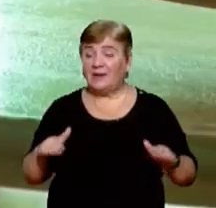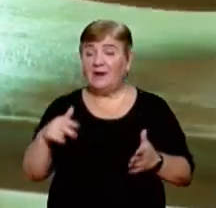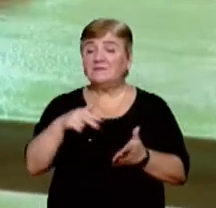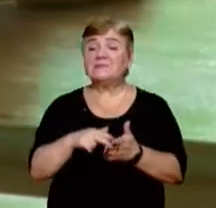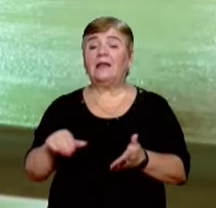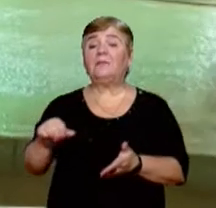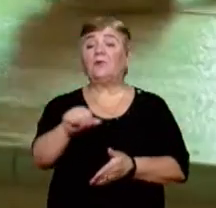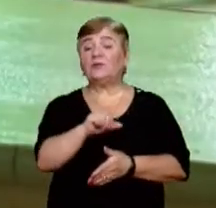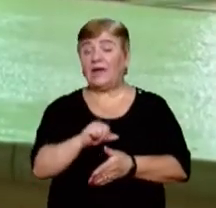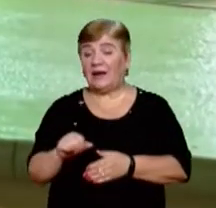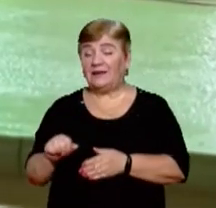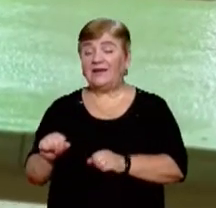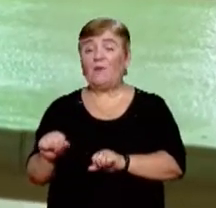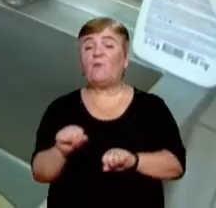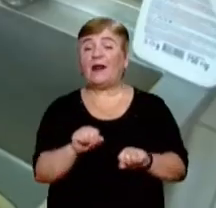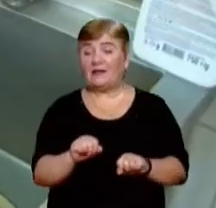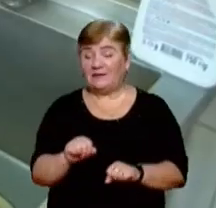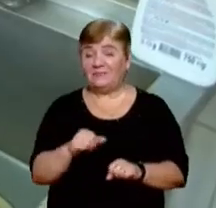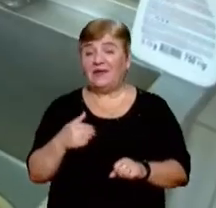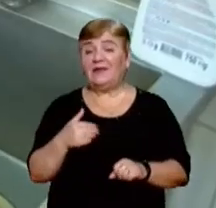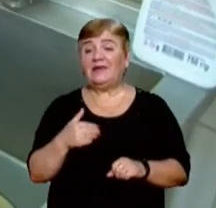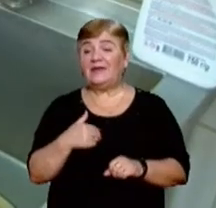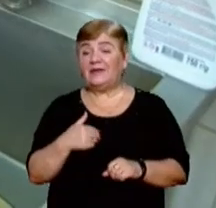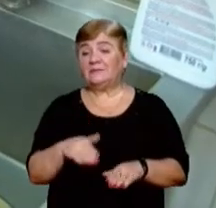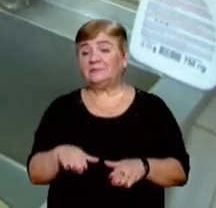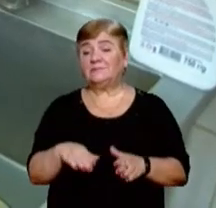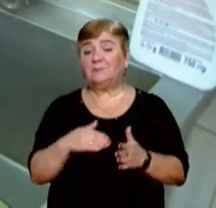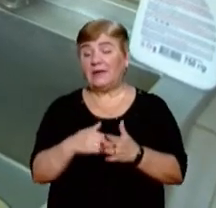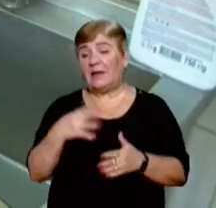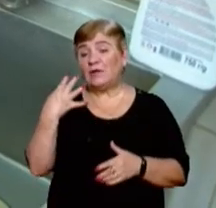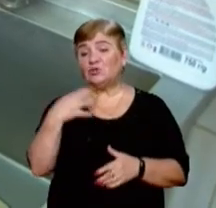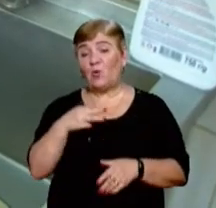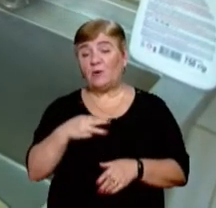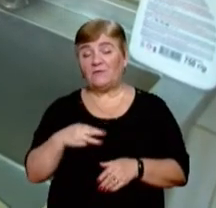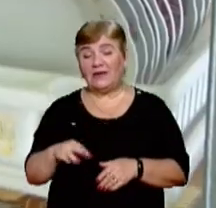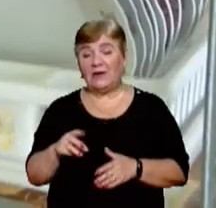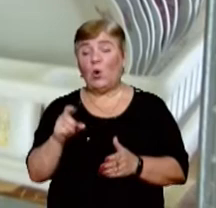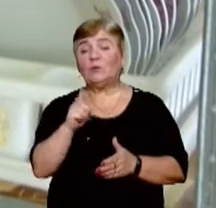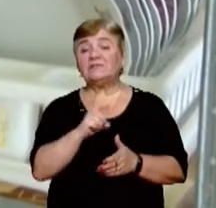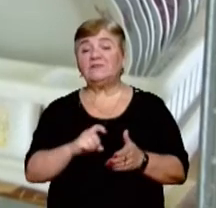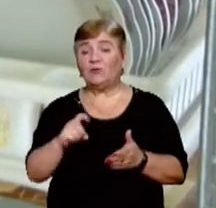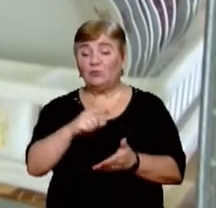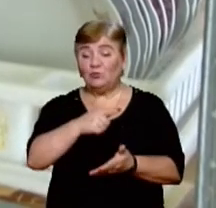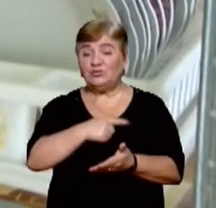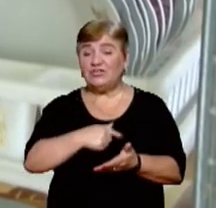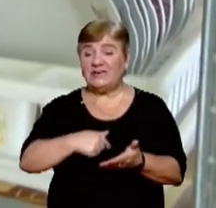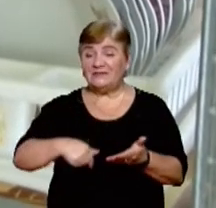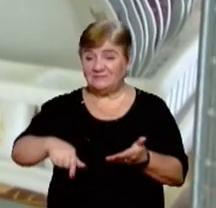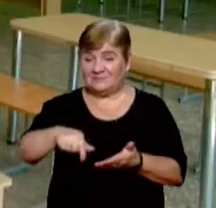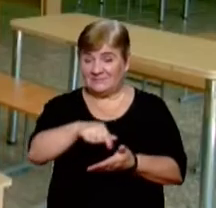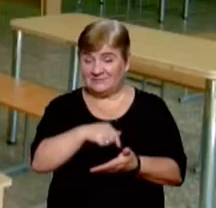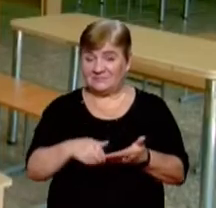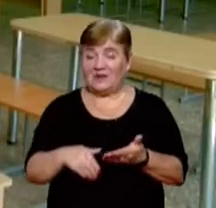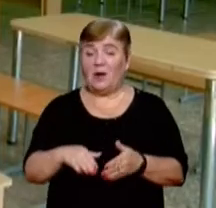столики протерли дезінфекторами. Дітки поїли, ми замачуємо 40 хвилин у дезінфікуючі засоби, потім три рази